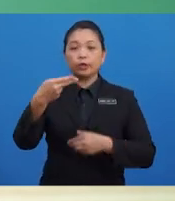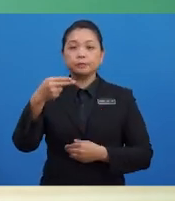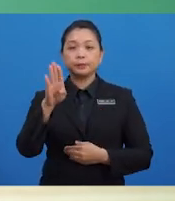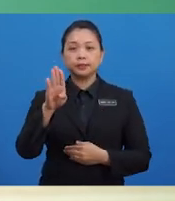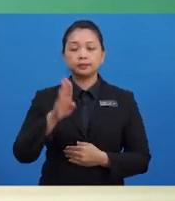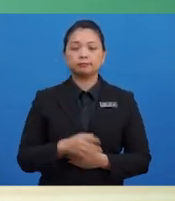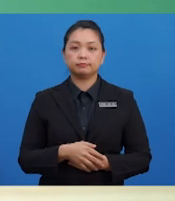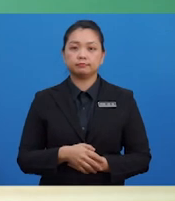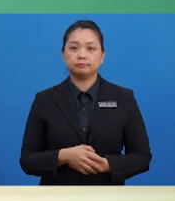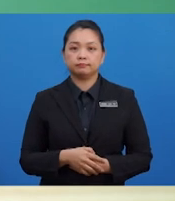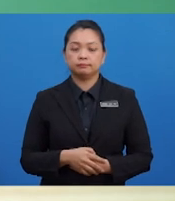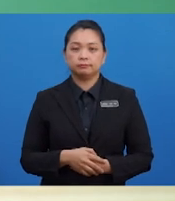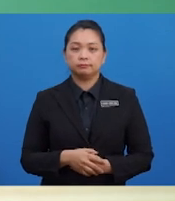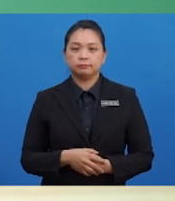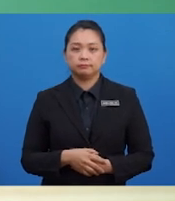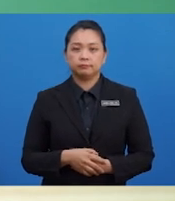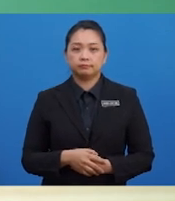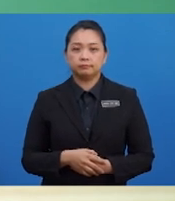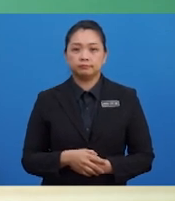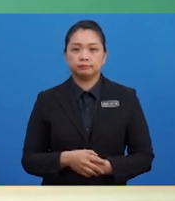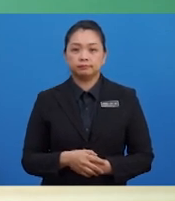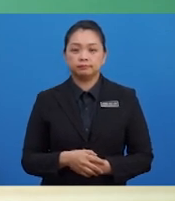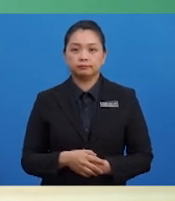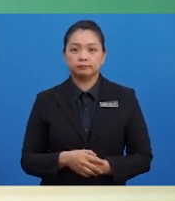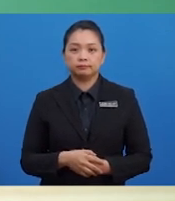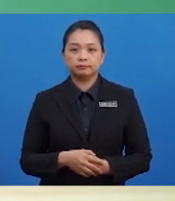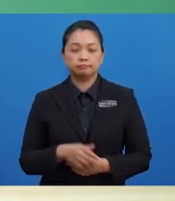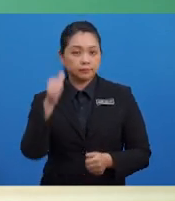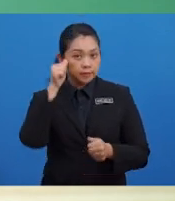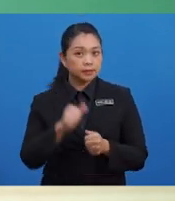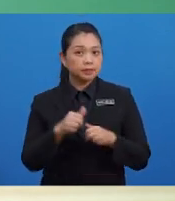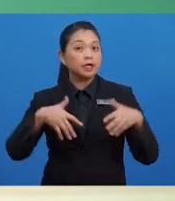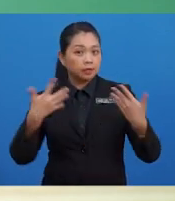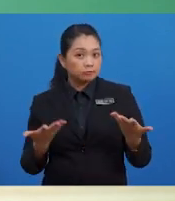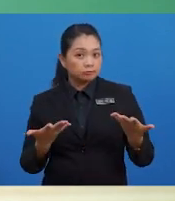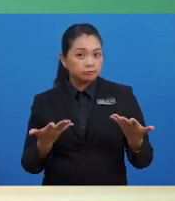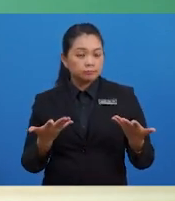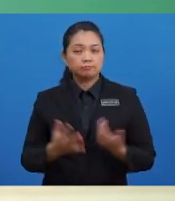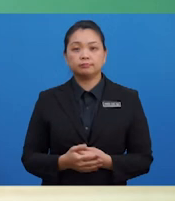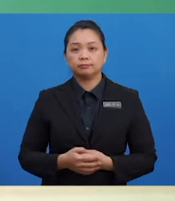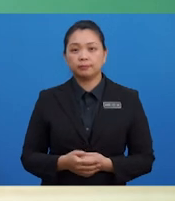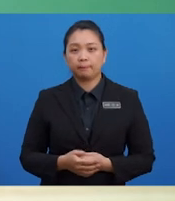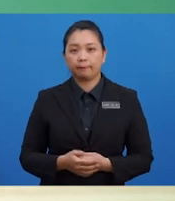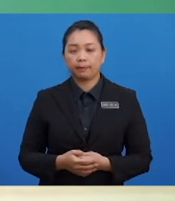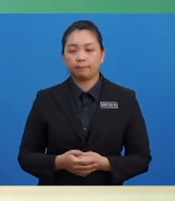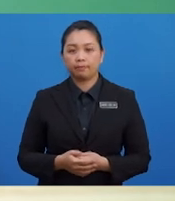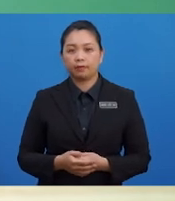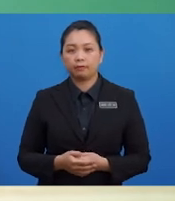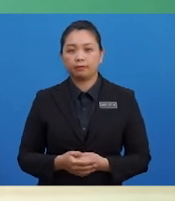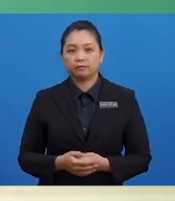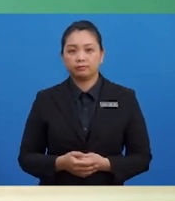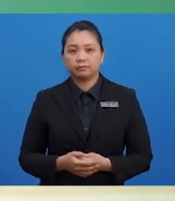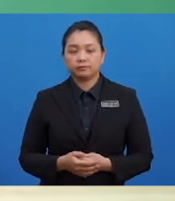Murid-murid masih ingat lagi bagaimana hendak mengira baki akhir atau baki HB? Ya,